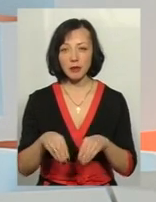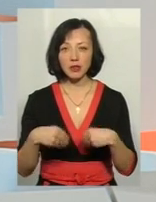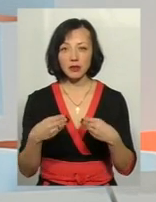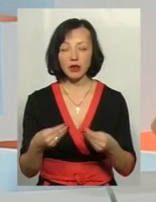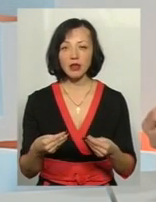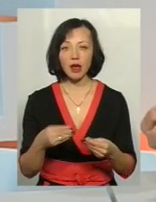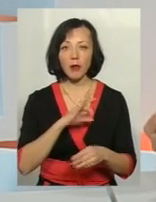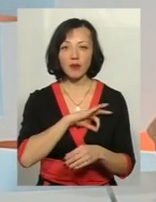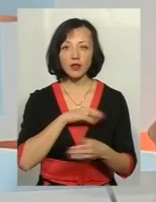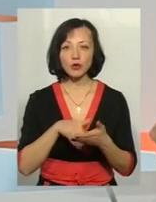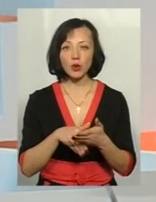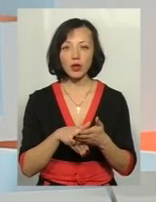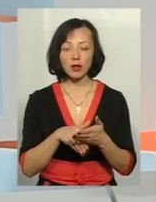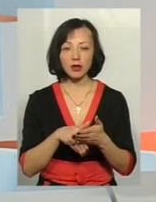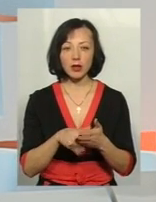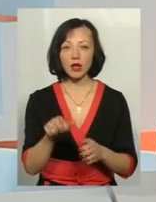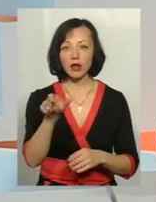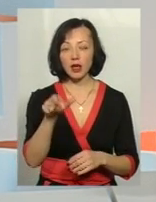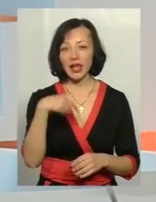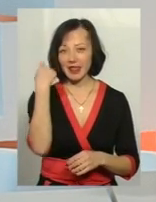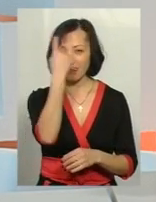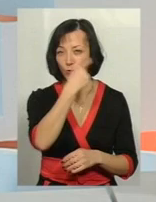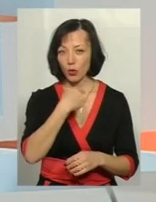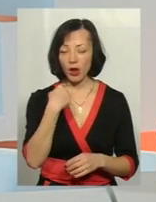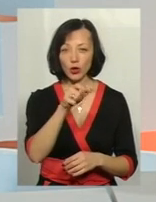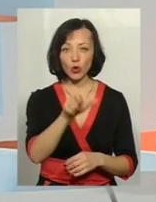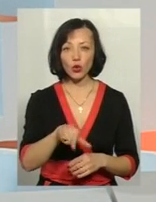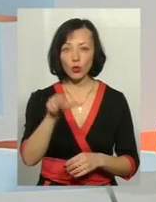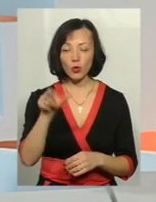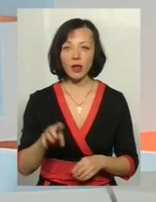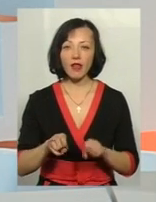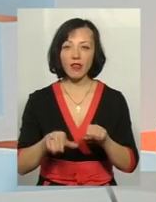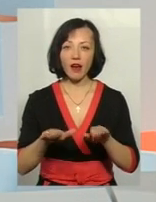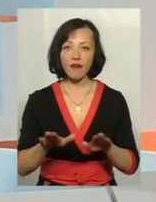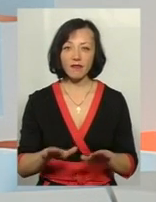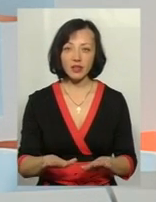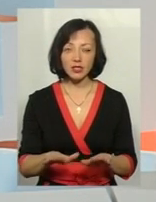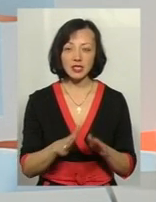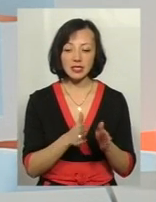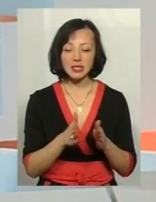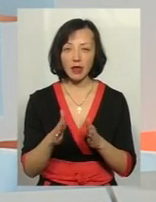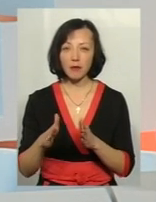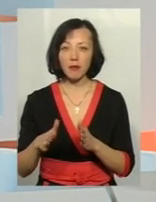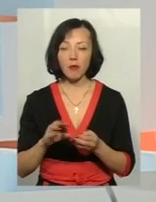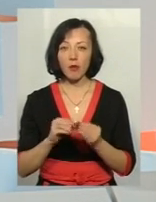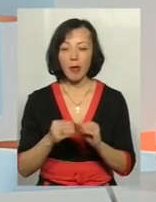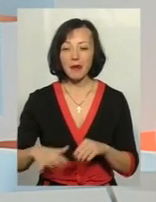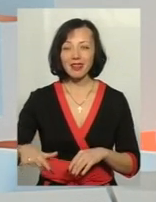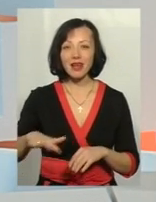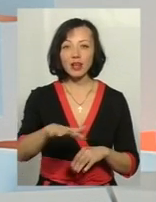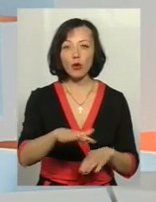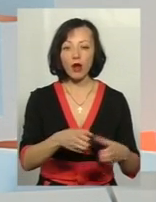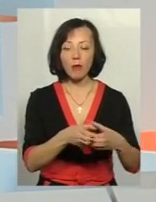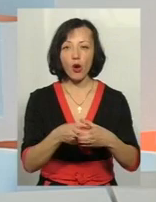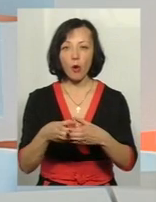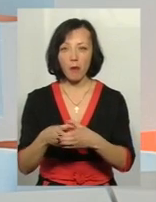правової допомоги індивідуальним людям на вирішення правових системних проблем територіальних громад. Ми говоримо про